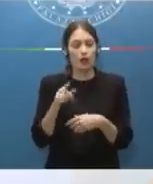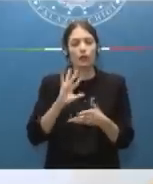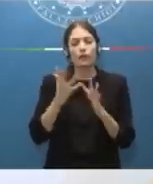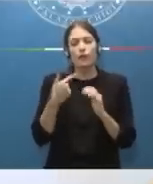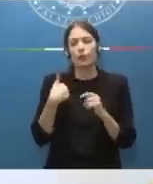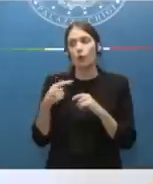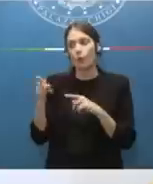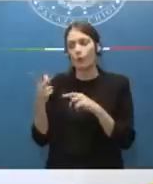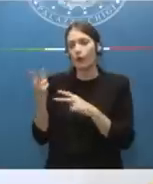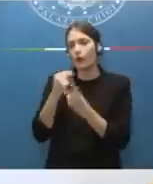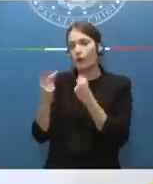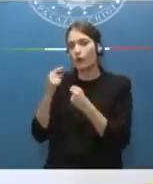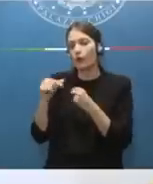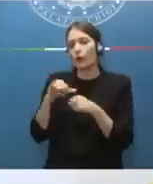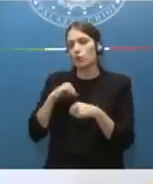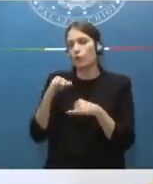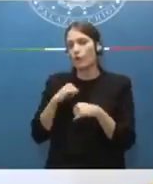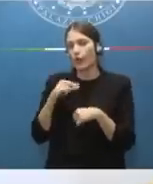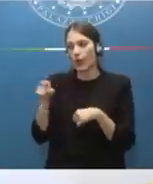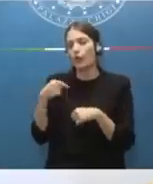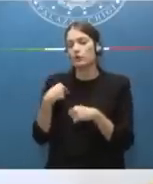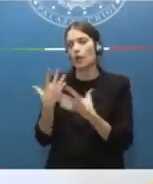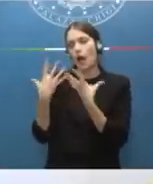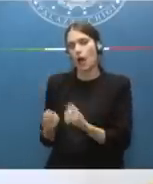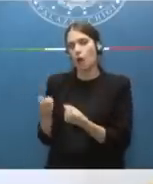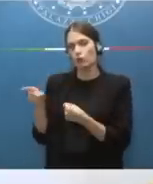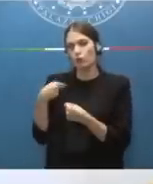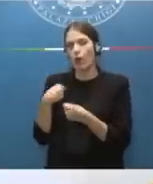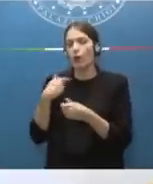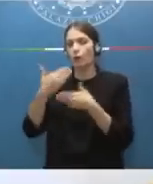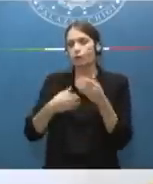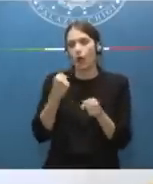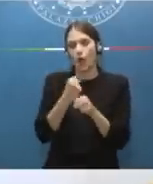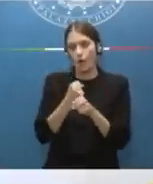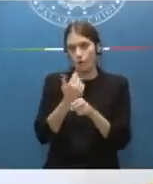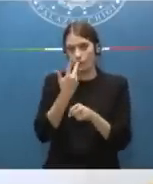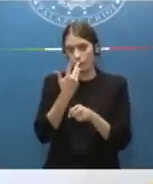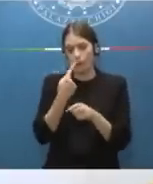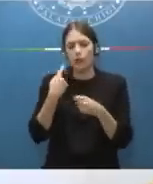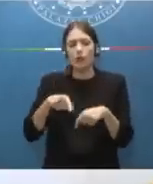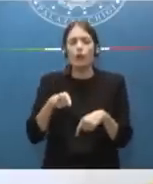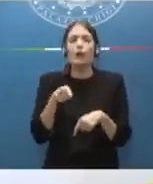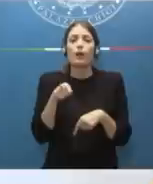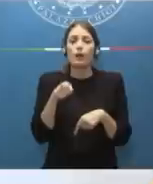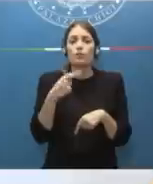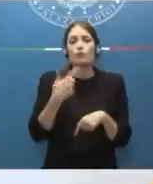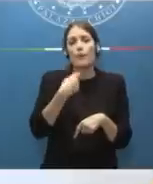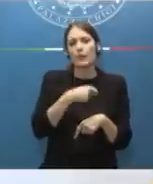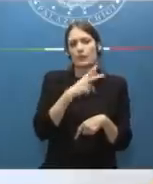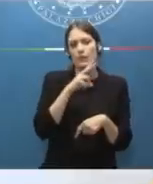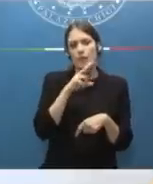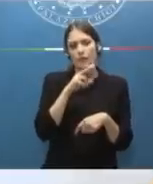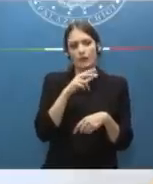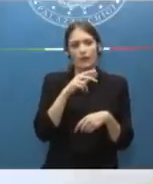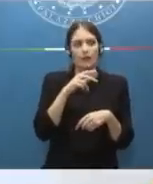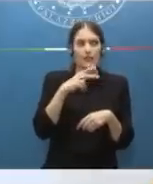dolore e lo abbiamo accolto in pieno. Ci tengo a dire, ma è già stato detto dal Signor Presidente e dalla Signora